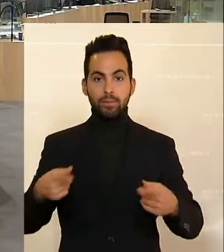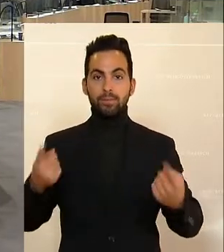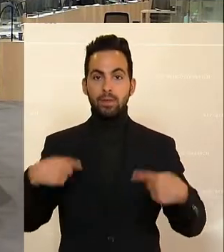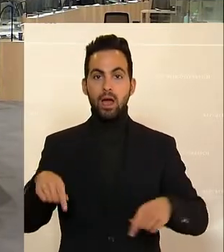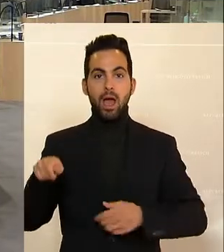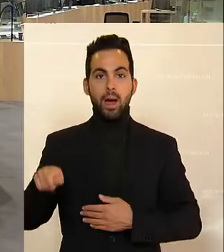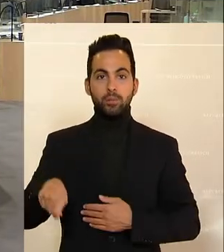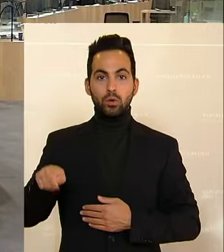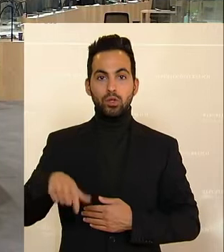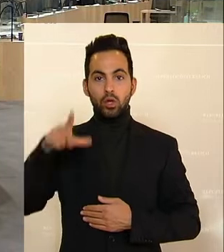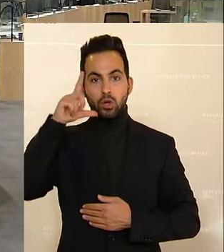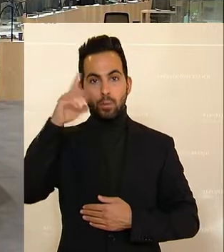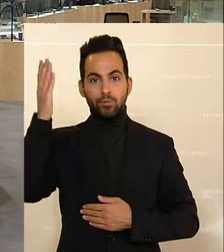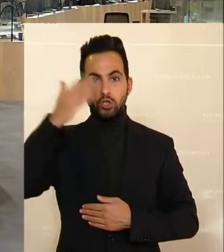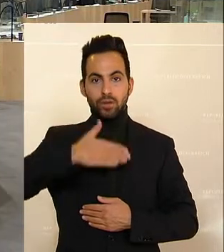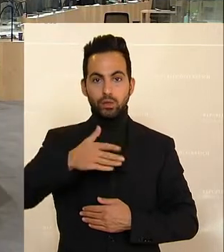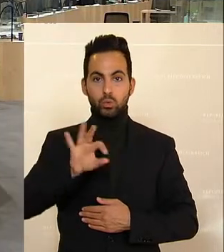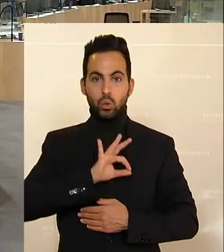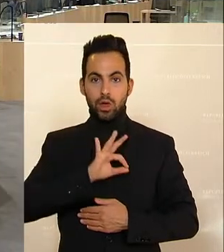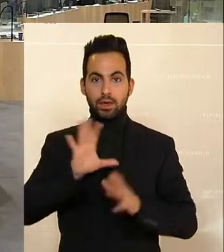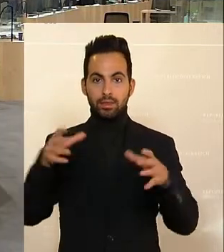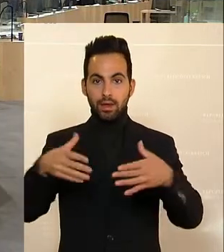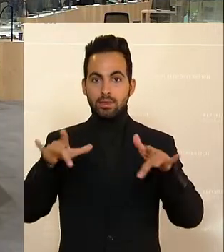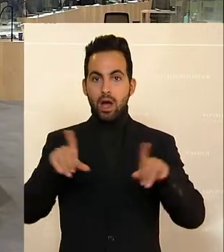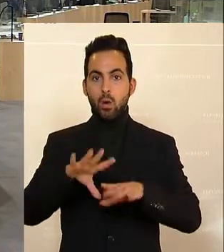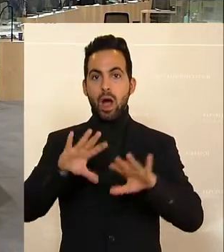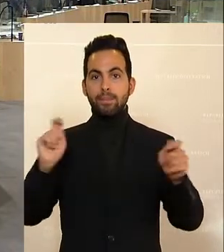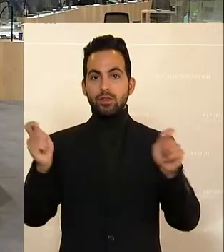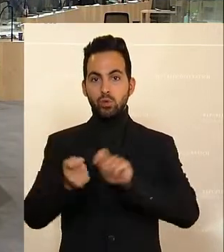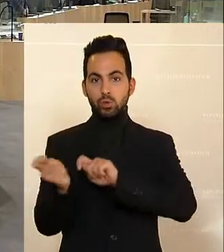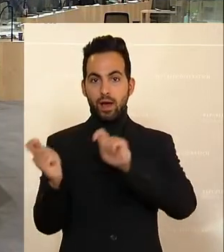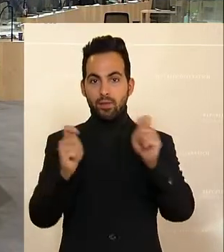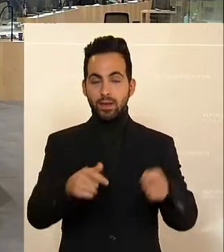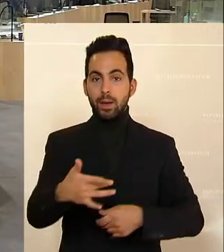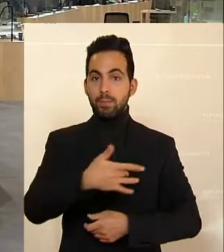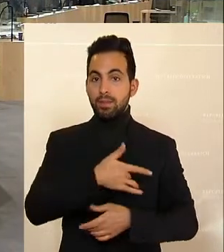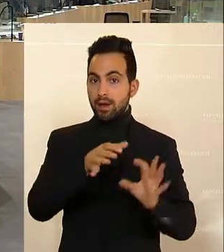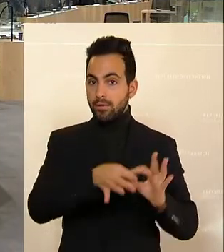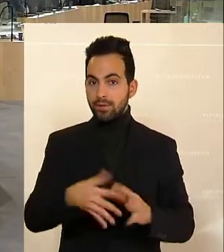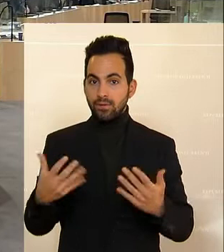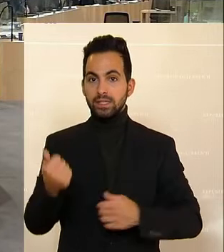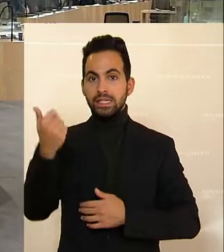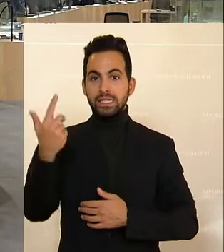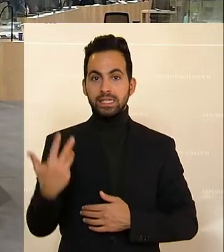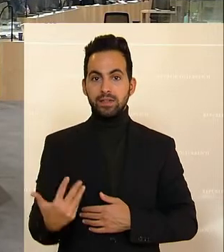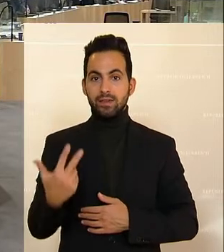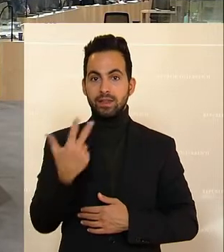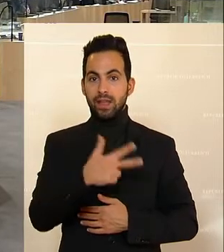Die Abgeordneten Kopf, Jakob Schwarz, Kolleginnen und Kollegen, haben einen Abänderungsantrag betreffend Änderung der Ziffer